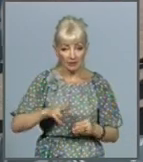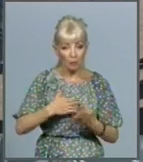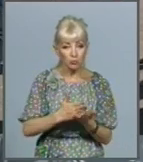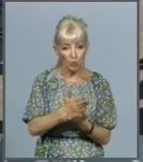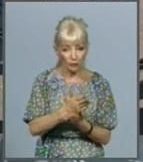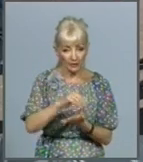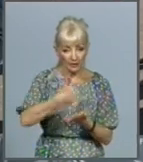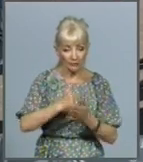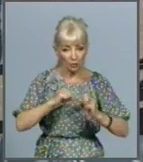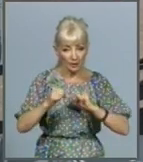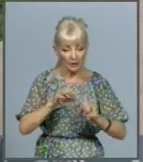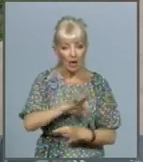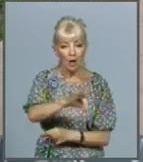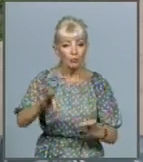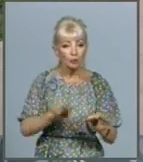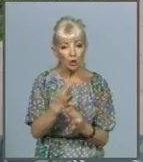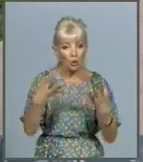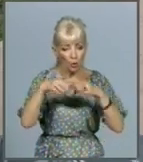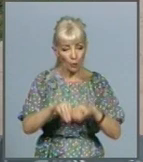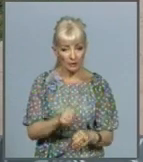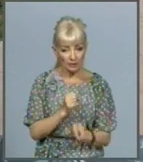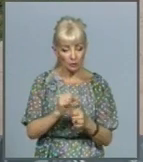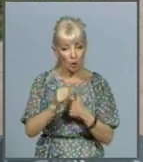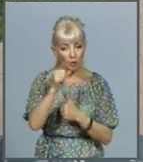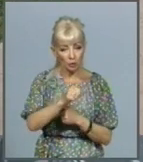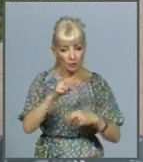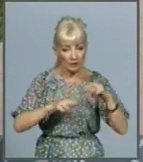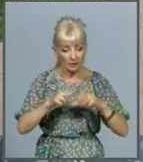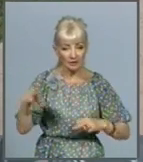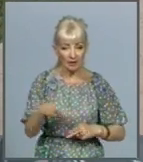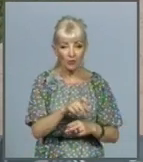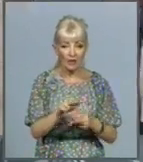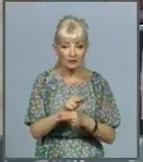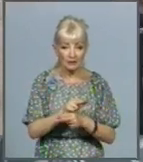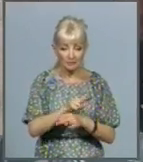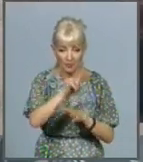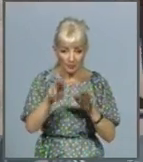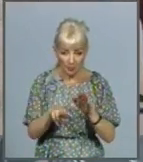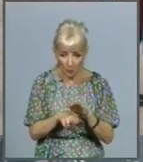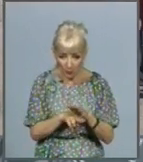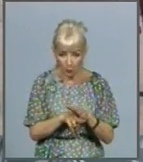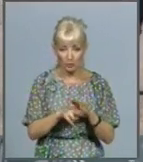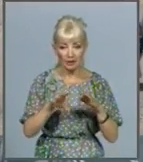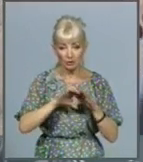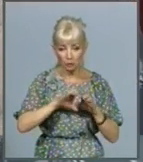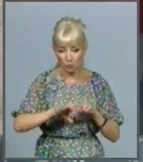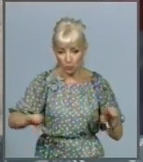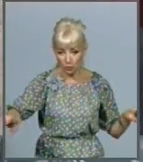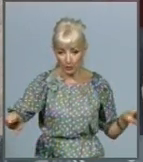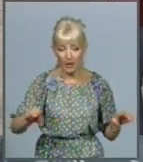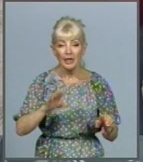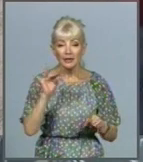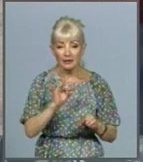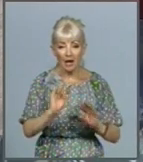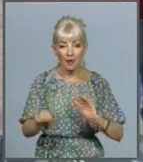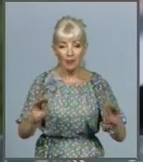комплекс робіт. Окрім будівництва дороги, відремонтують і підземні комунікації, що знаходяться уздовж шляху. Та обладнає тротуари,